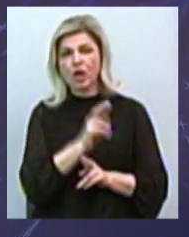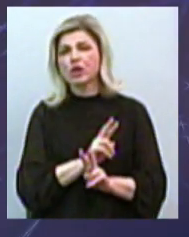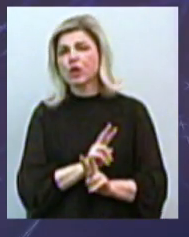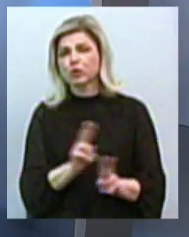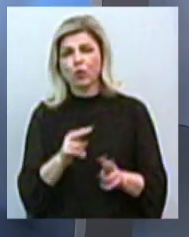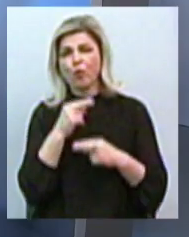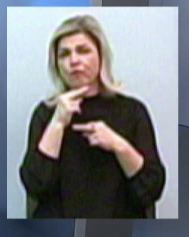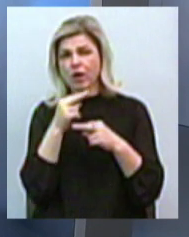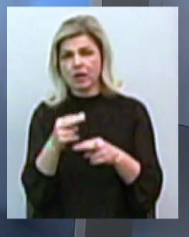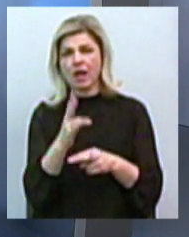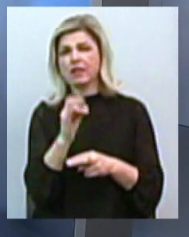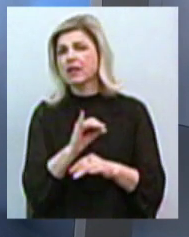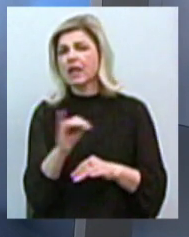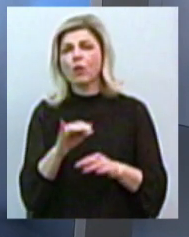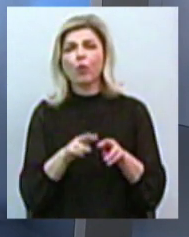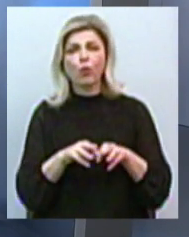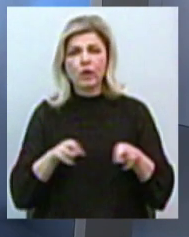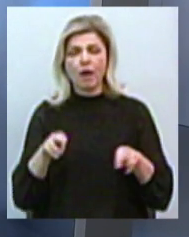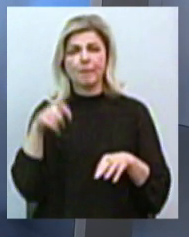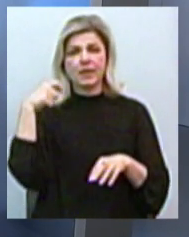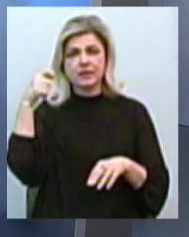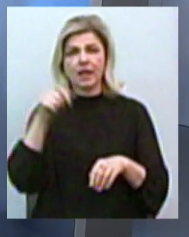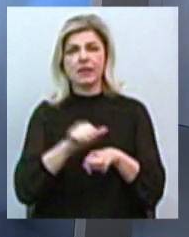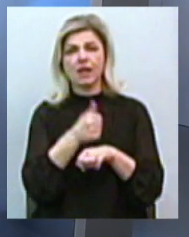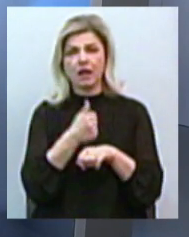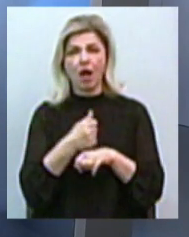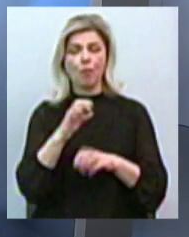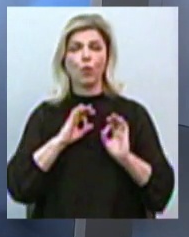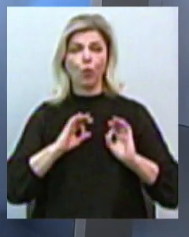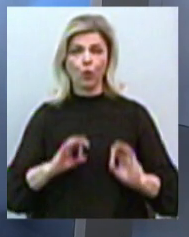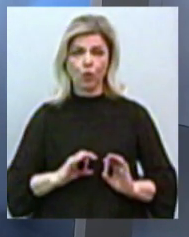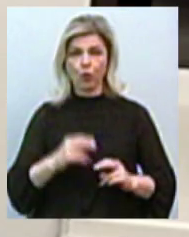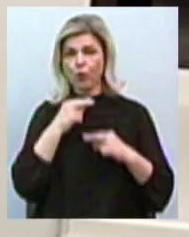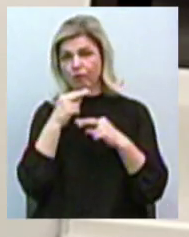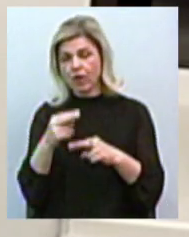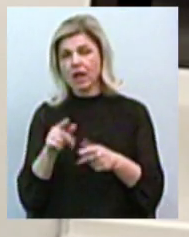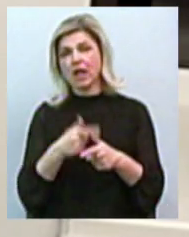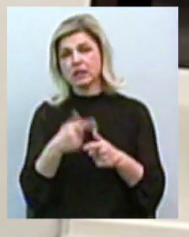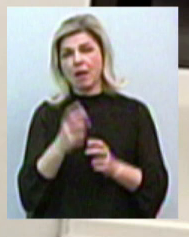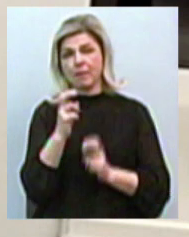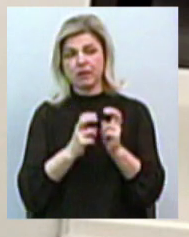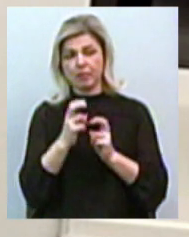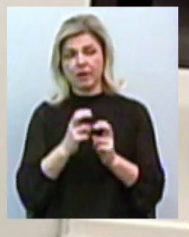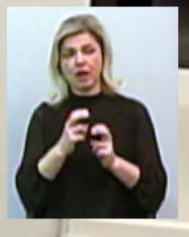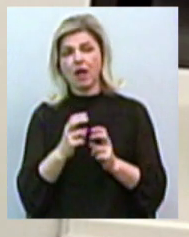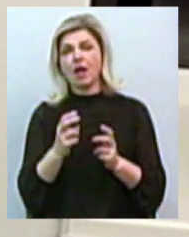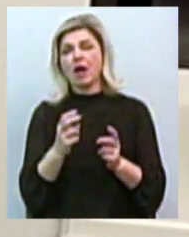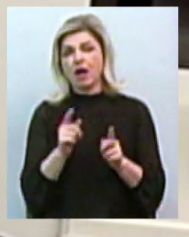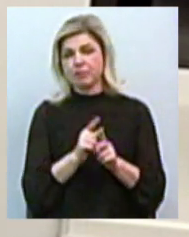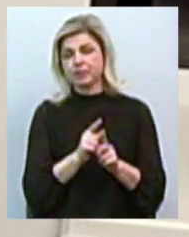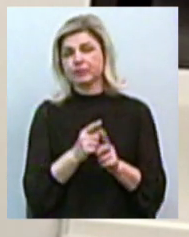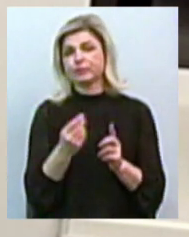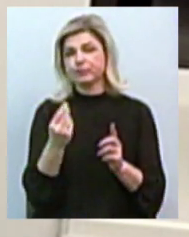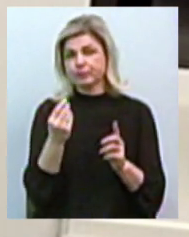в Україні ні уряд, ні президент, ні генеральна прокуратура увагу, що це підприємство. кинути колишнім акціонерам. І